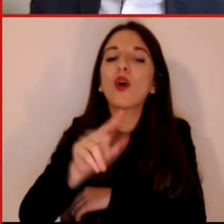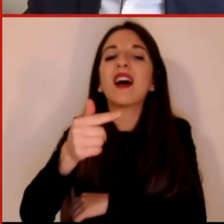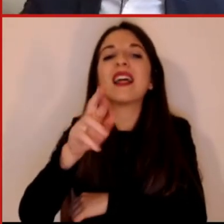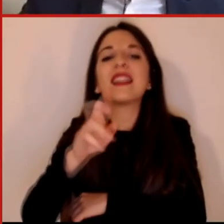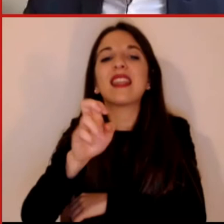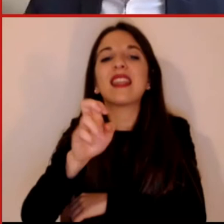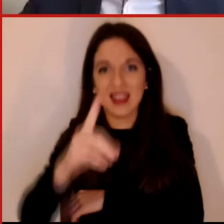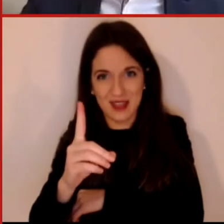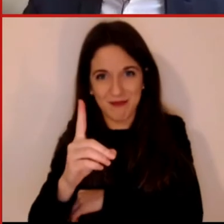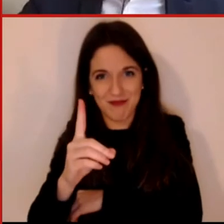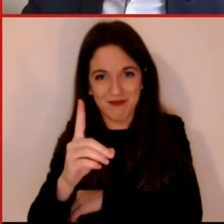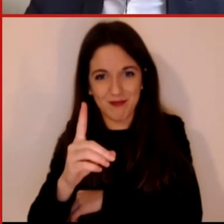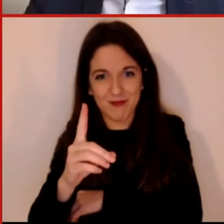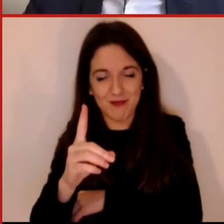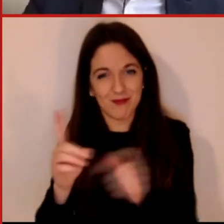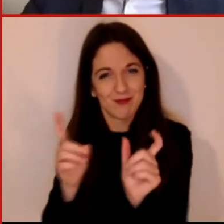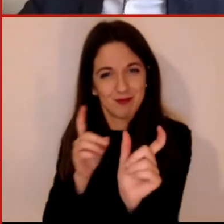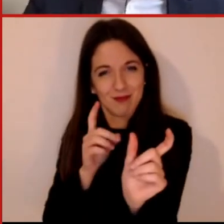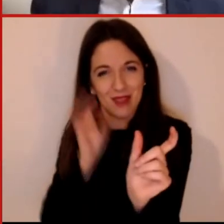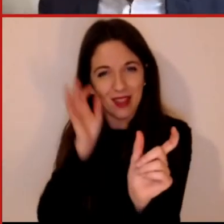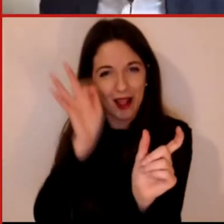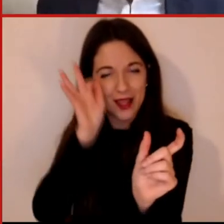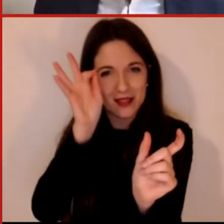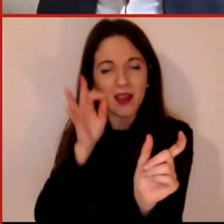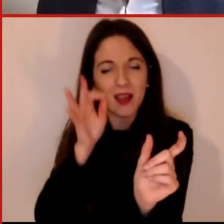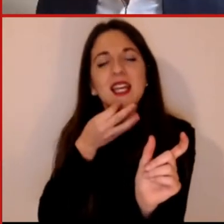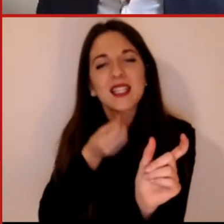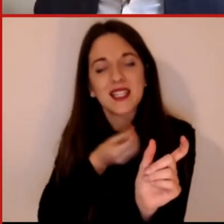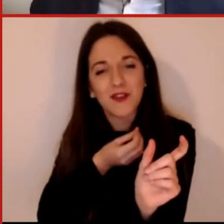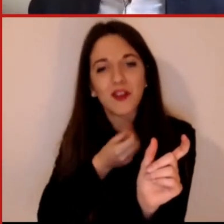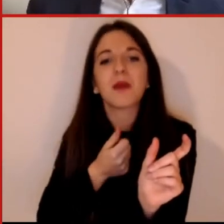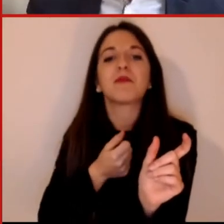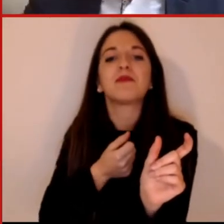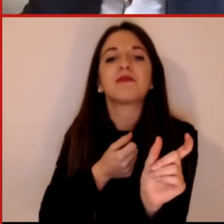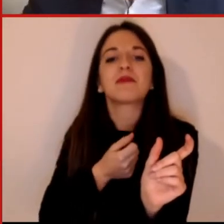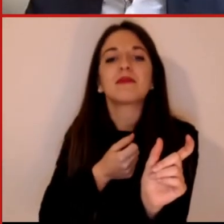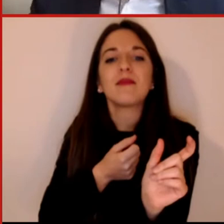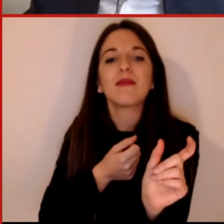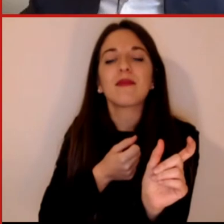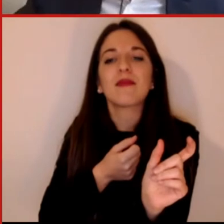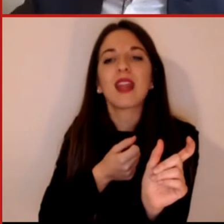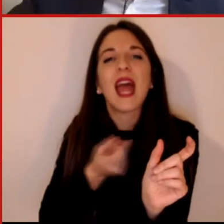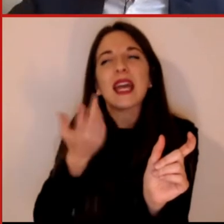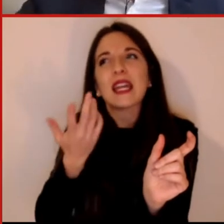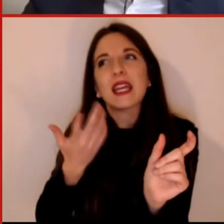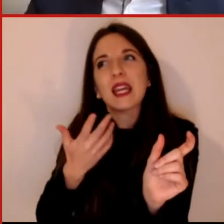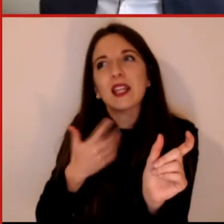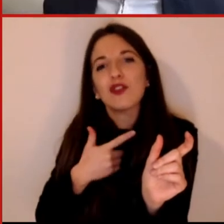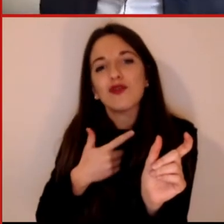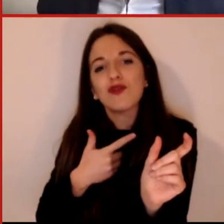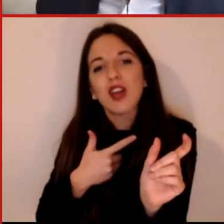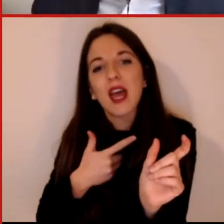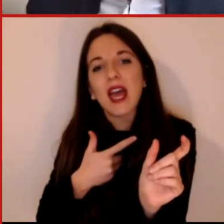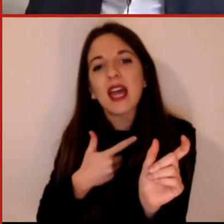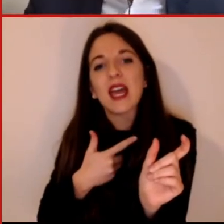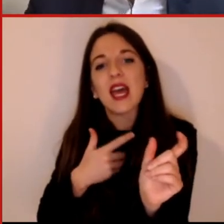un elaborato e complesso sistema di sistemi di dottori sentinella, di dati che arrivavano